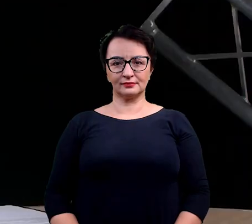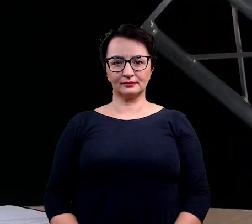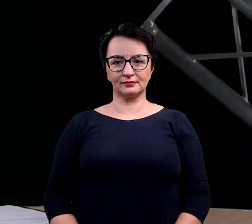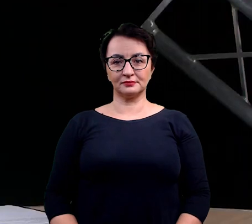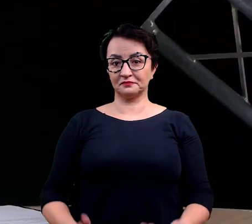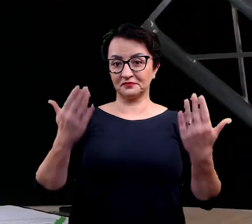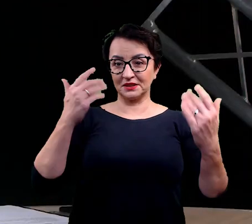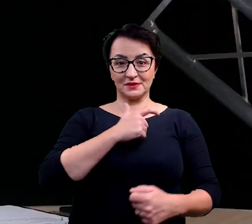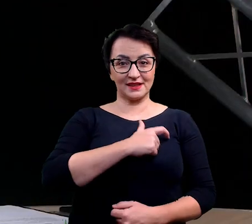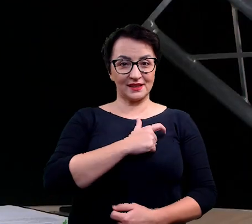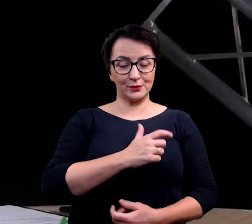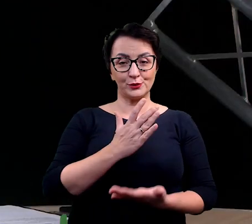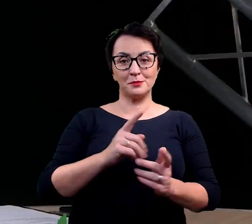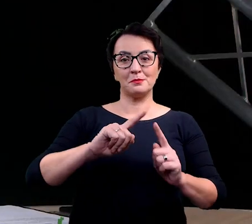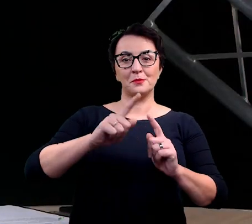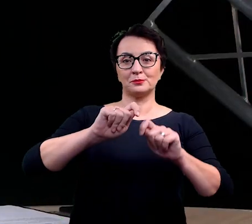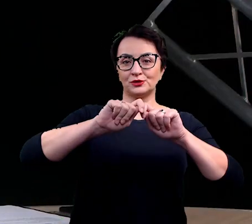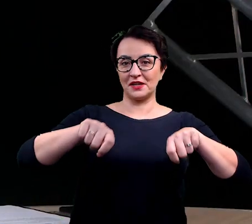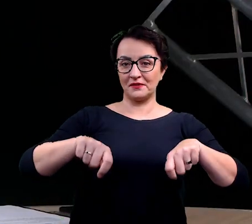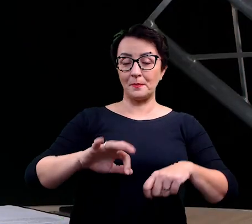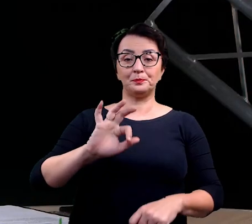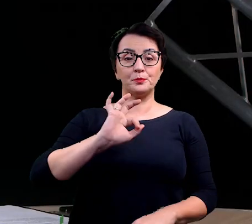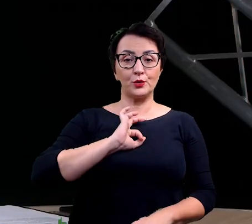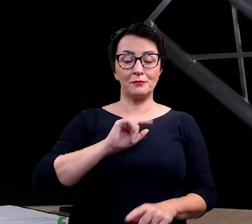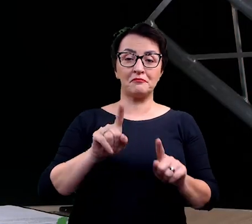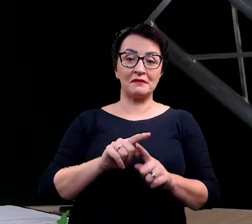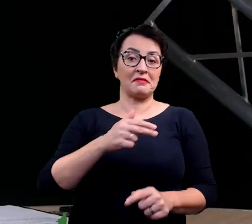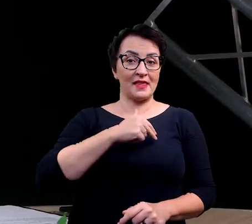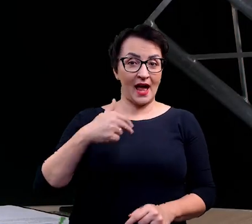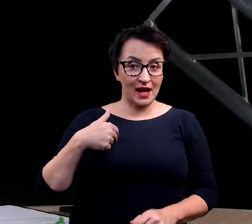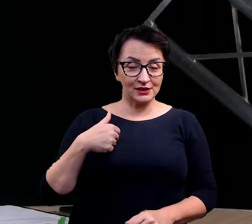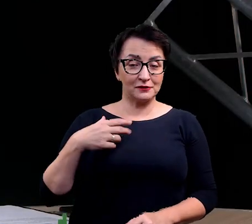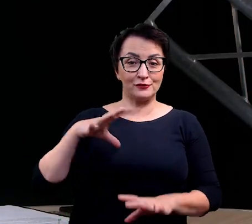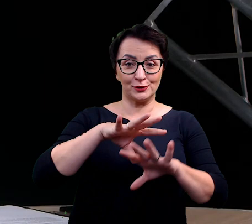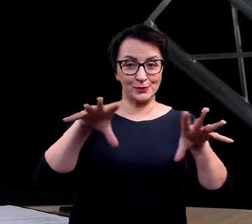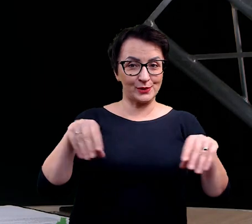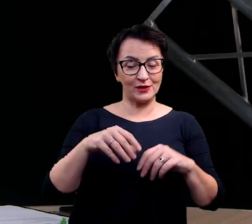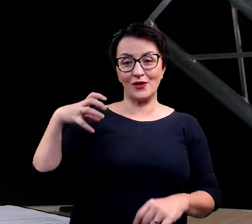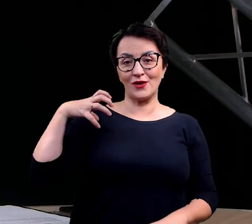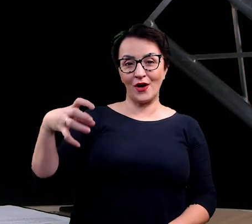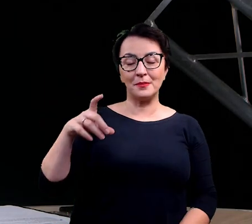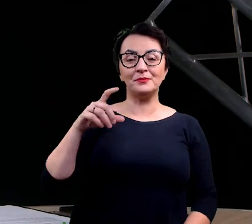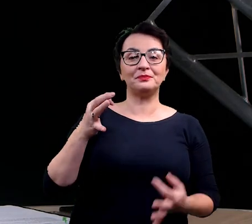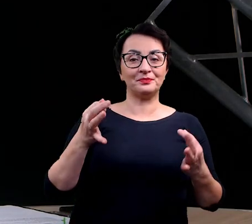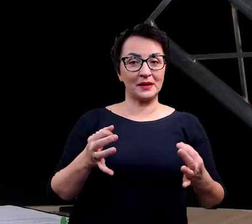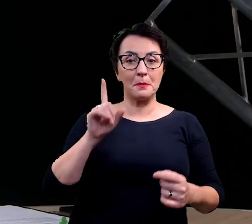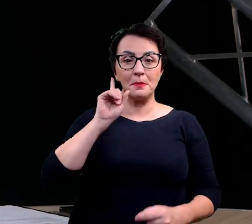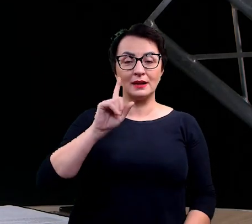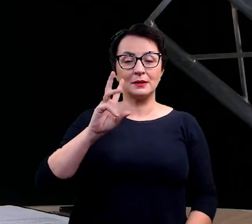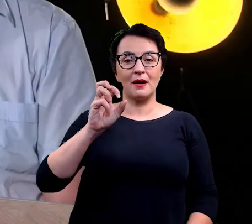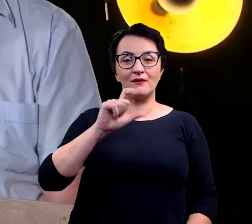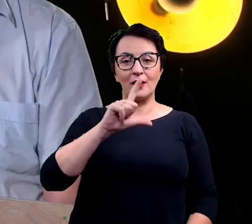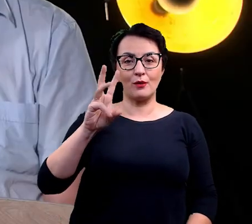Witam Was serdecznie po przerwie. Moim, i właściwie naszym, wspólnym gościem jest tym razem Paweł